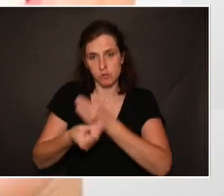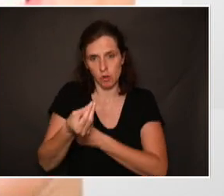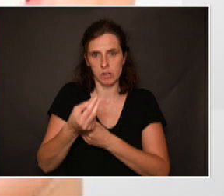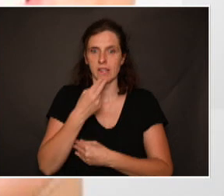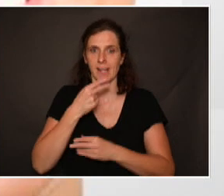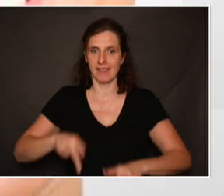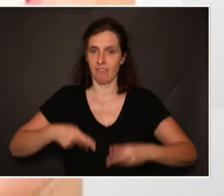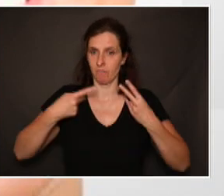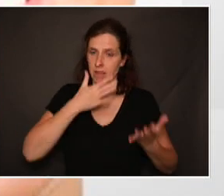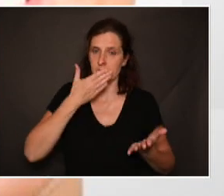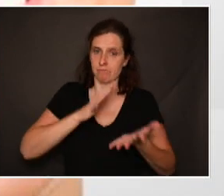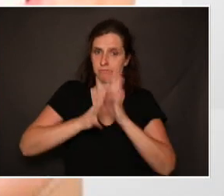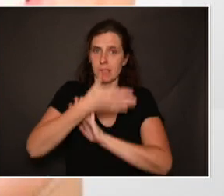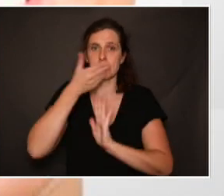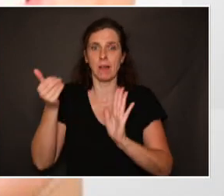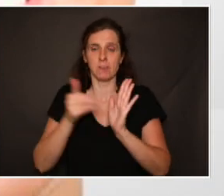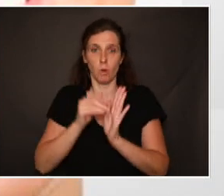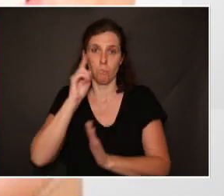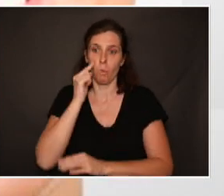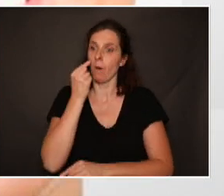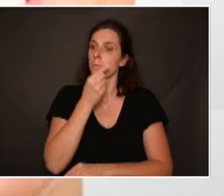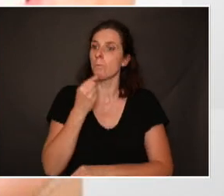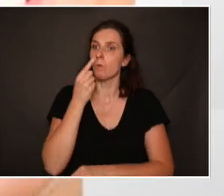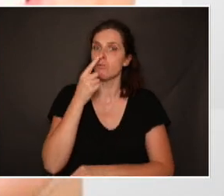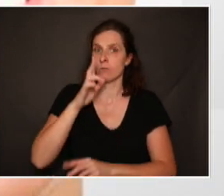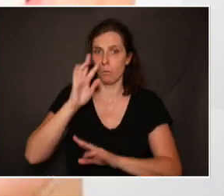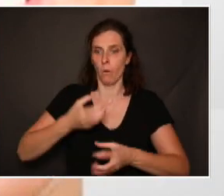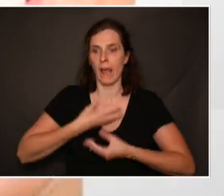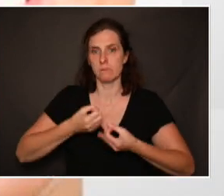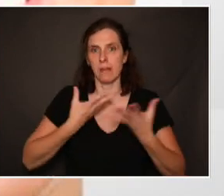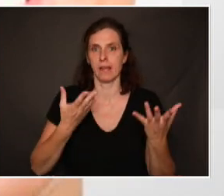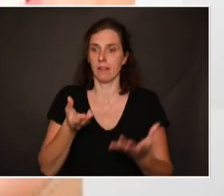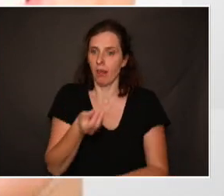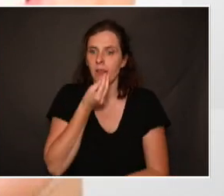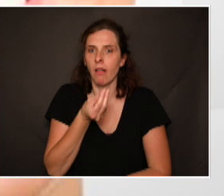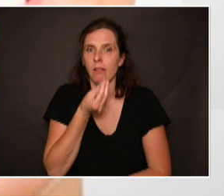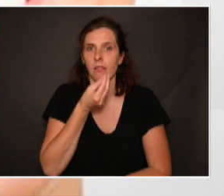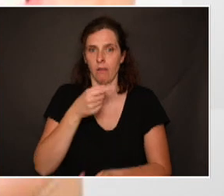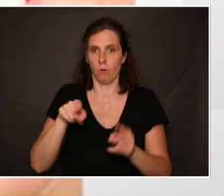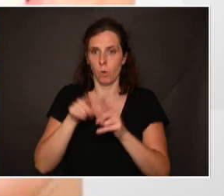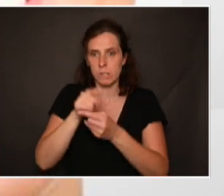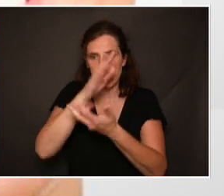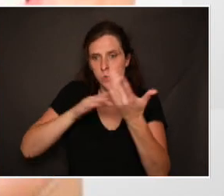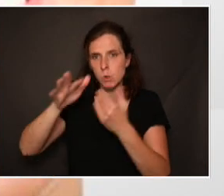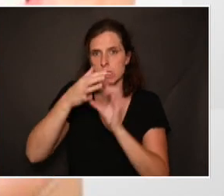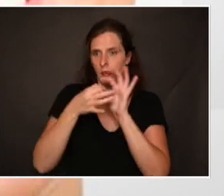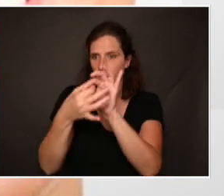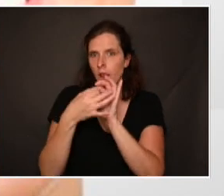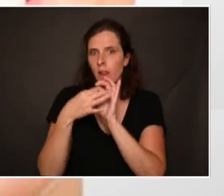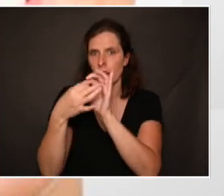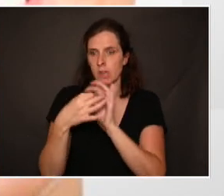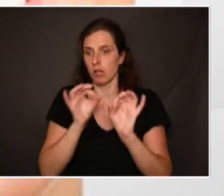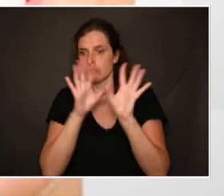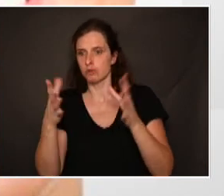leur qualité de vie puisque c'est avec la bouche que l'on s'exprime, que l'on s'alimente et que l'on peut socialiser sans douleur,